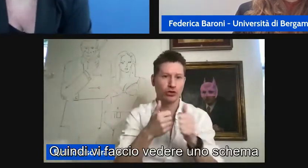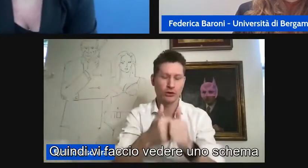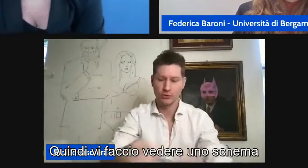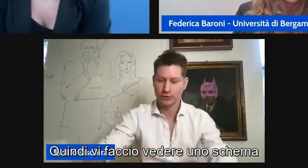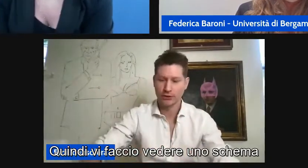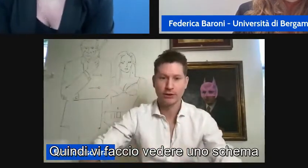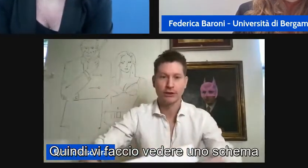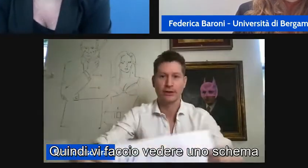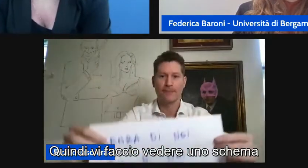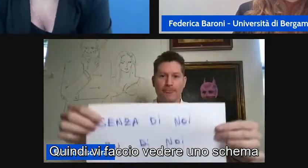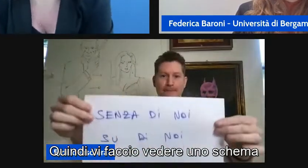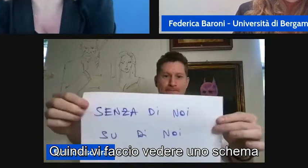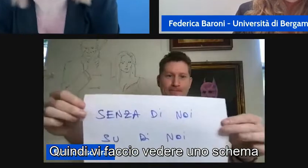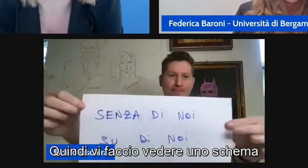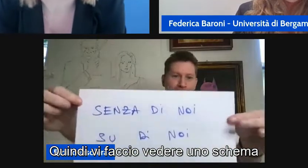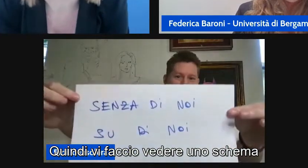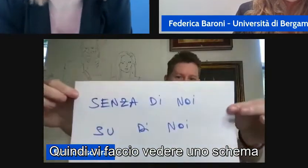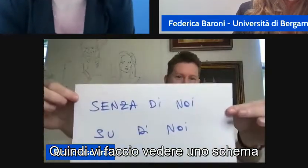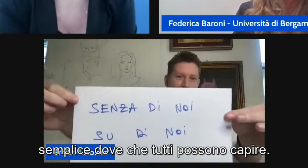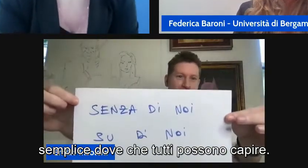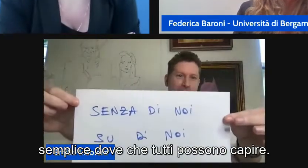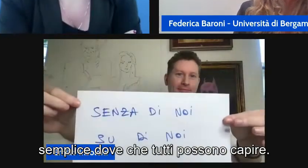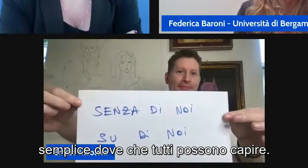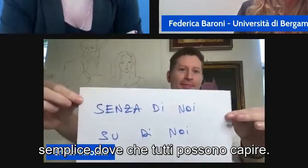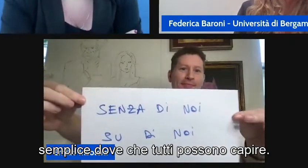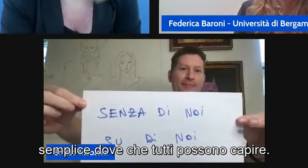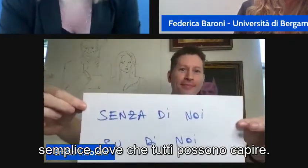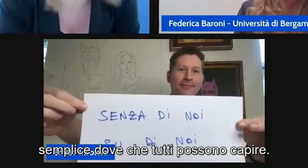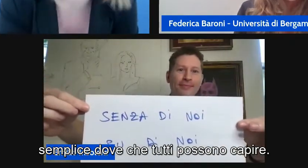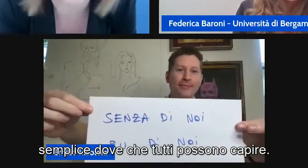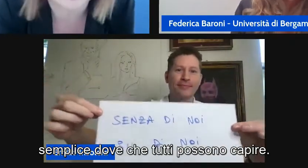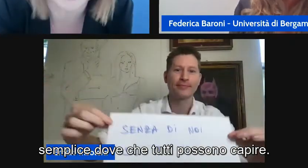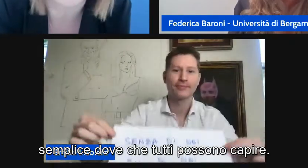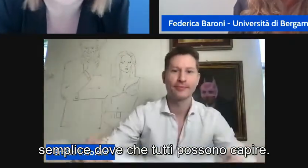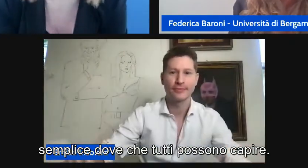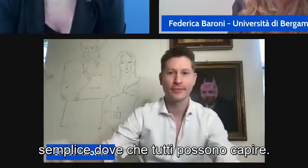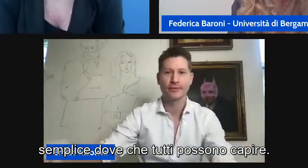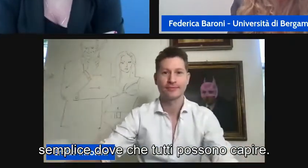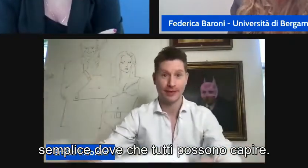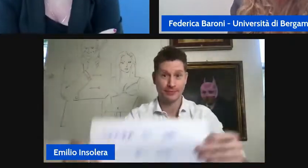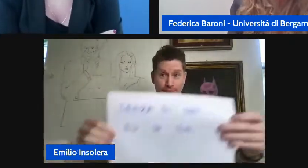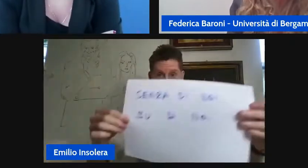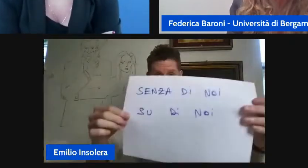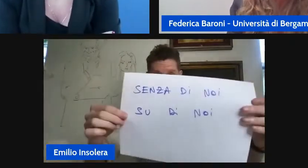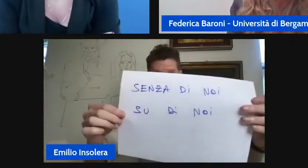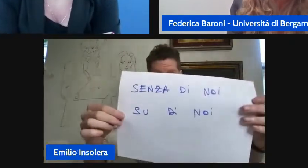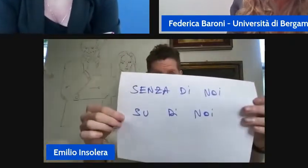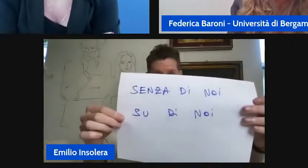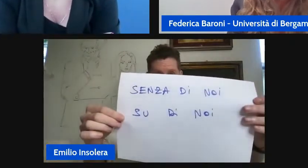quindi vi faccio vedere uno schema semplice che tutti possono capire